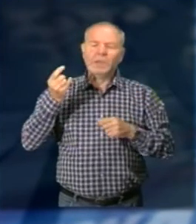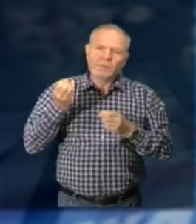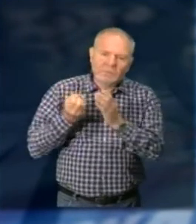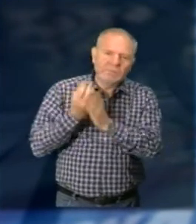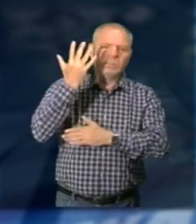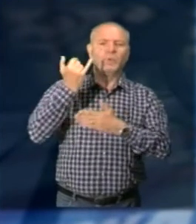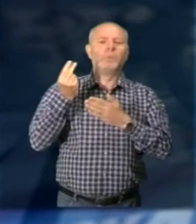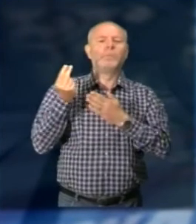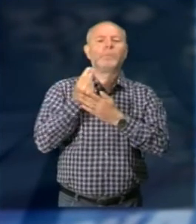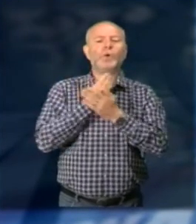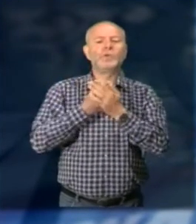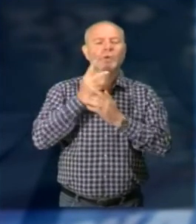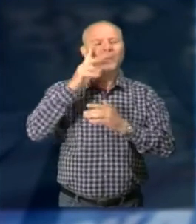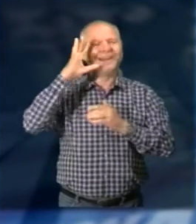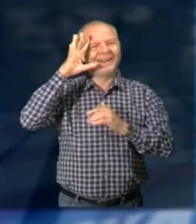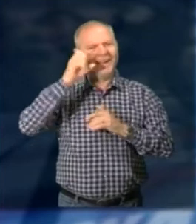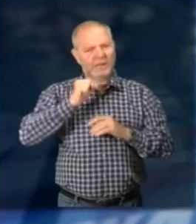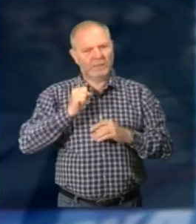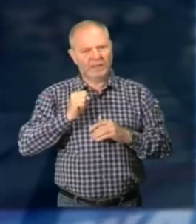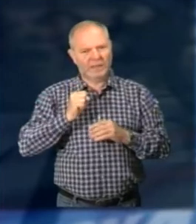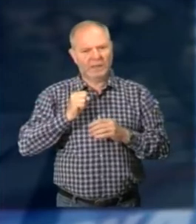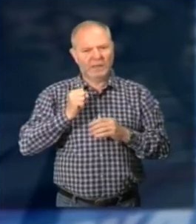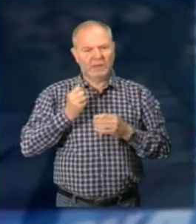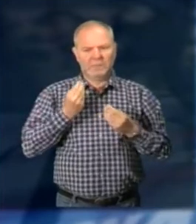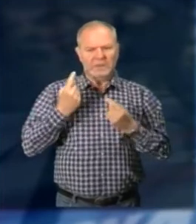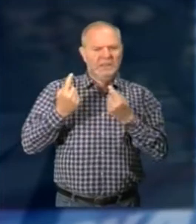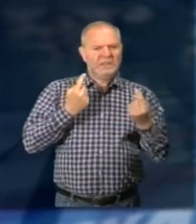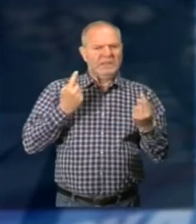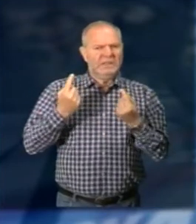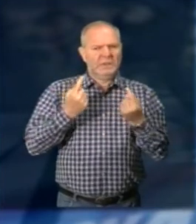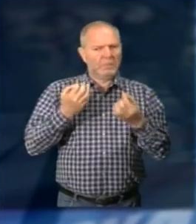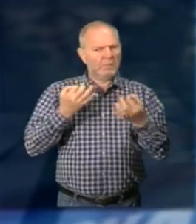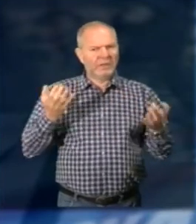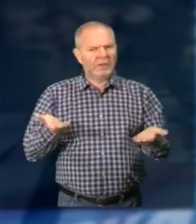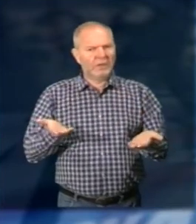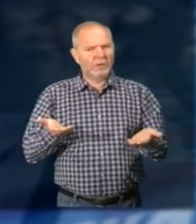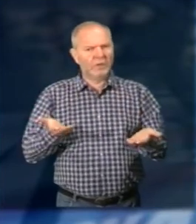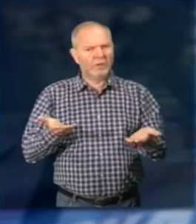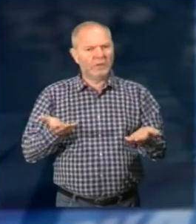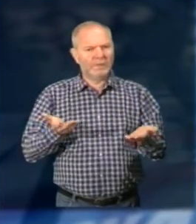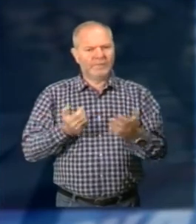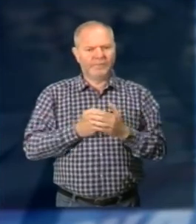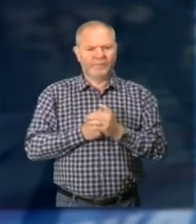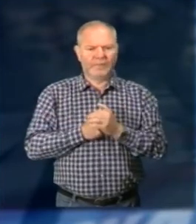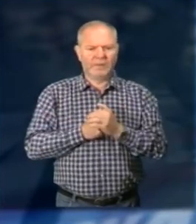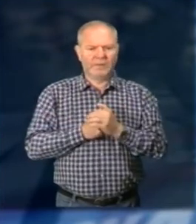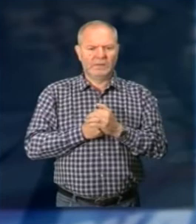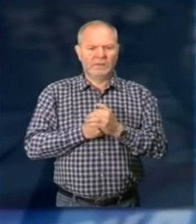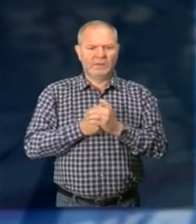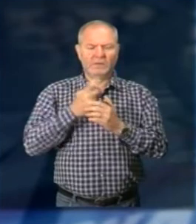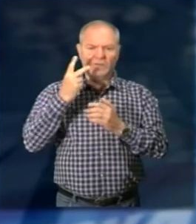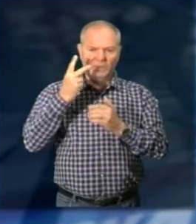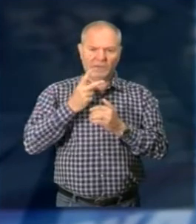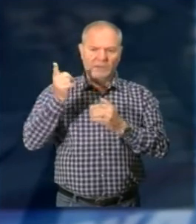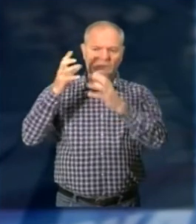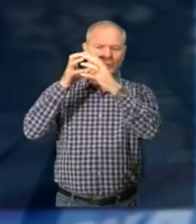per capire perché abbiamo questa situazione escezionale E io devo dire che l'European Copper